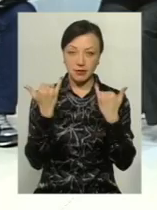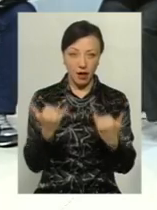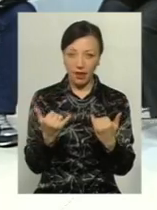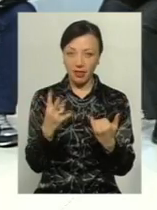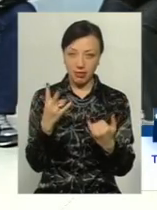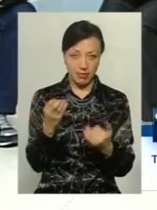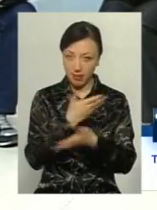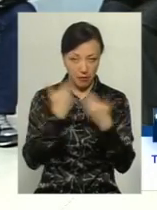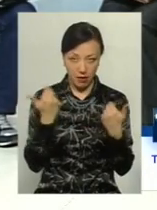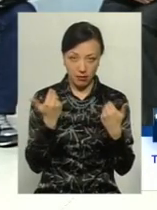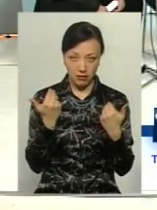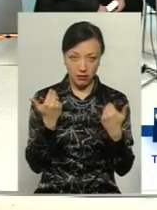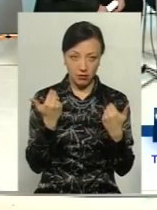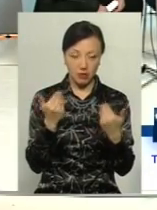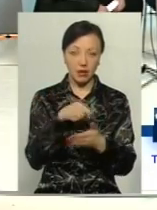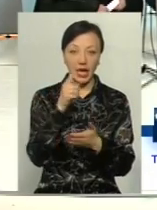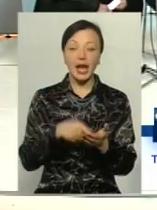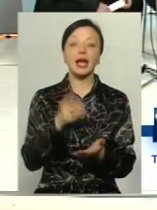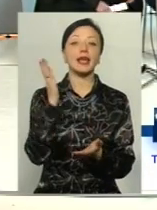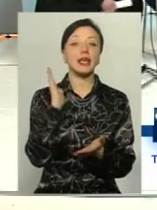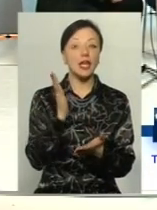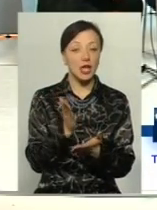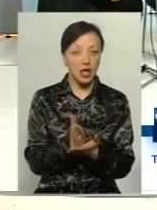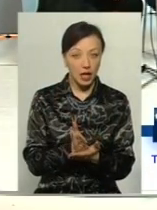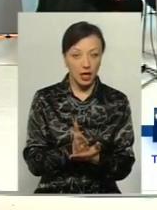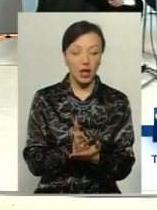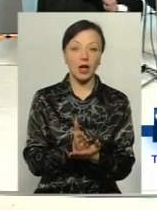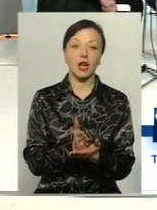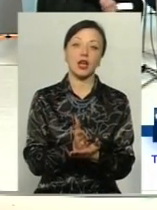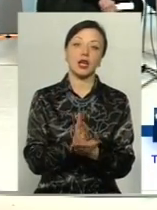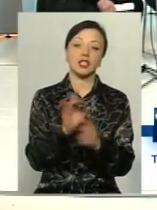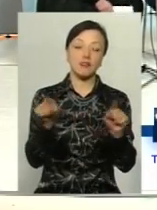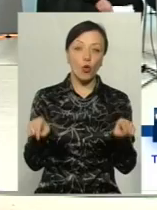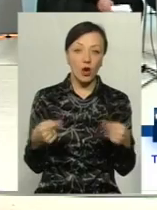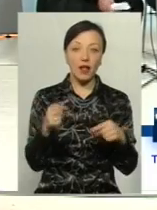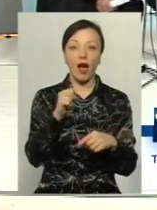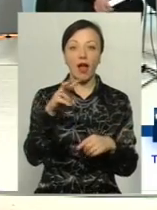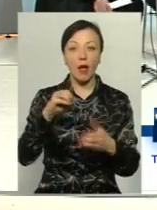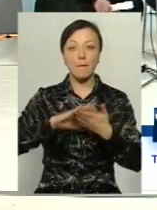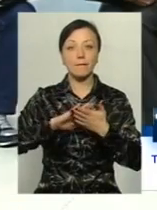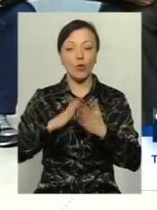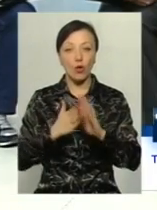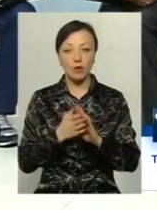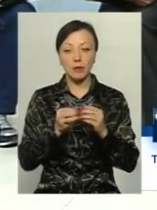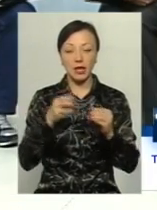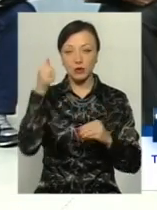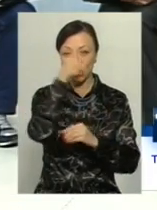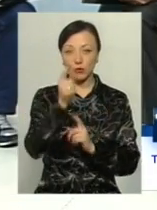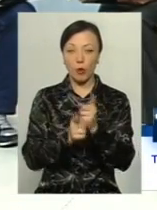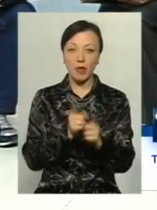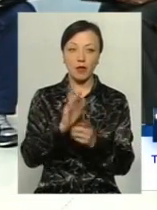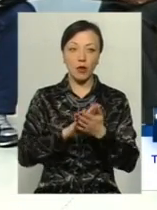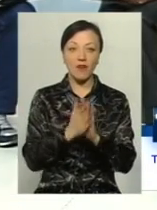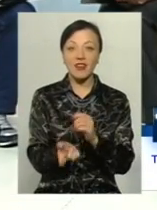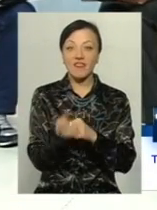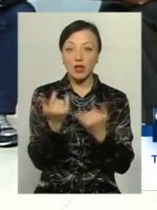не існуючі? Їх немає, вони не працюють. Ні, вони існуючі, їх створили, але положення, в 2015 році поміняли положення,